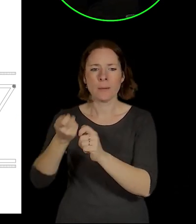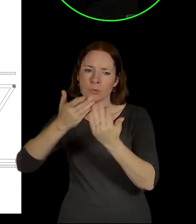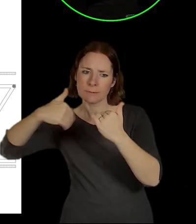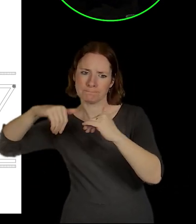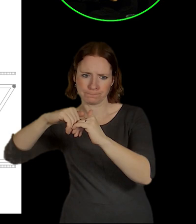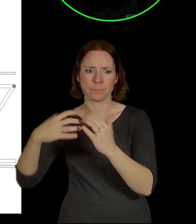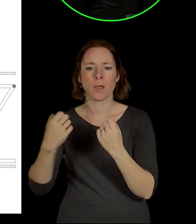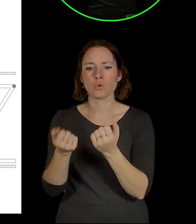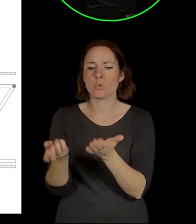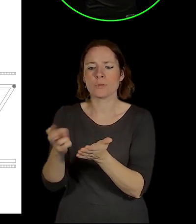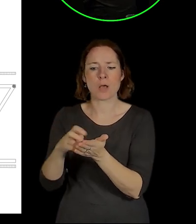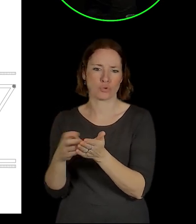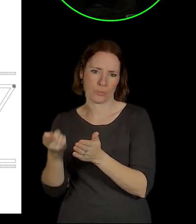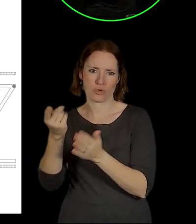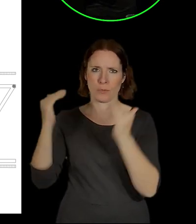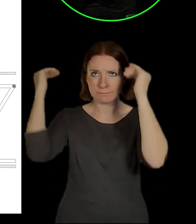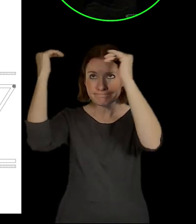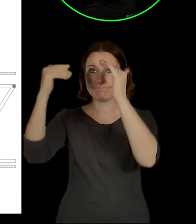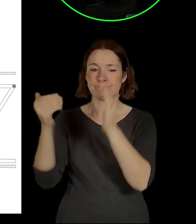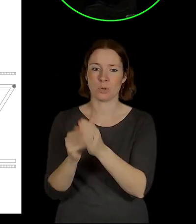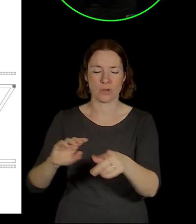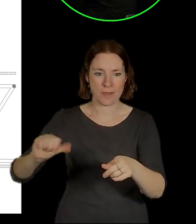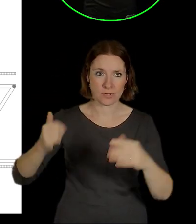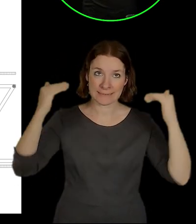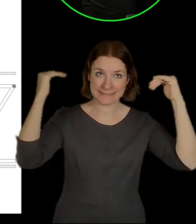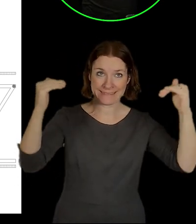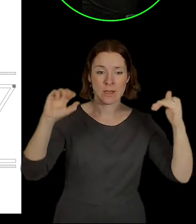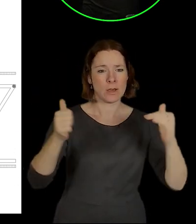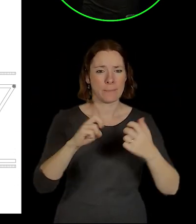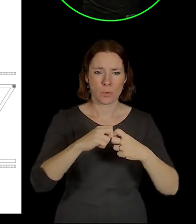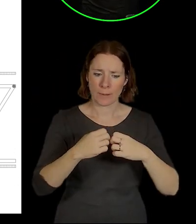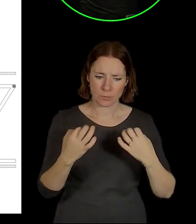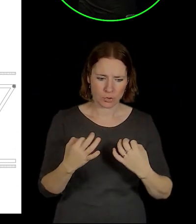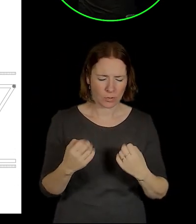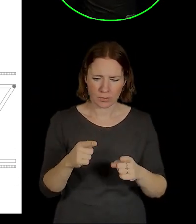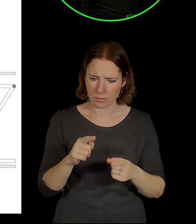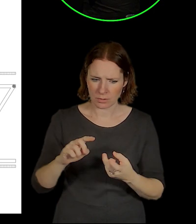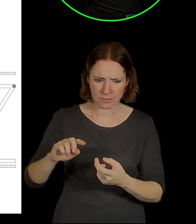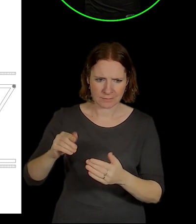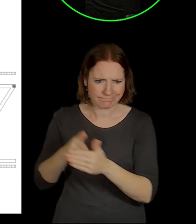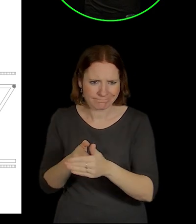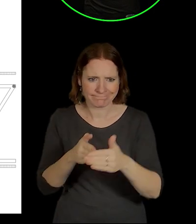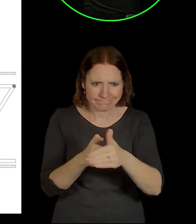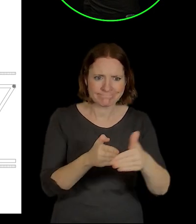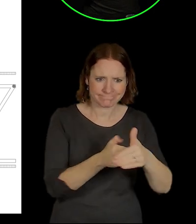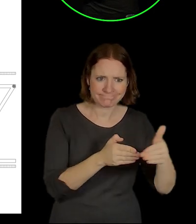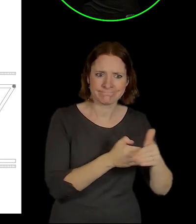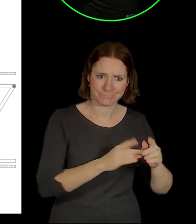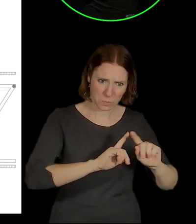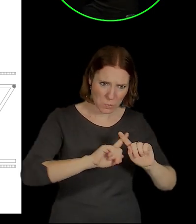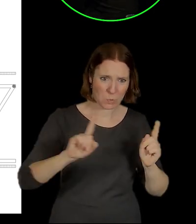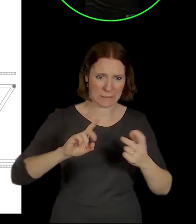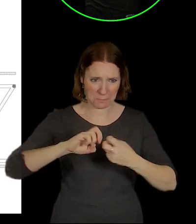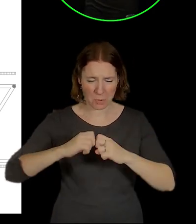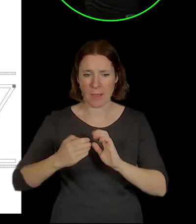A přejmě jsme tam řadu problémů, že tam nebylo možný díky různým rozponům, díky různé poloze